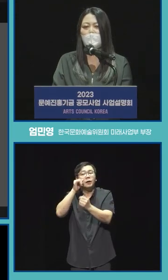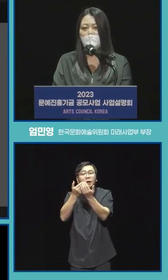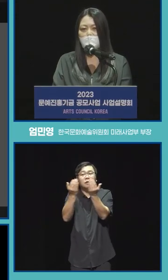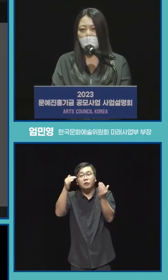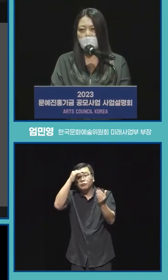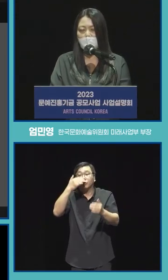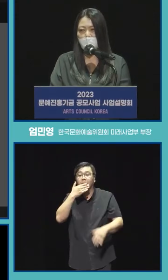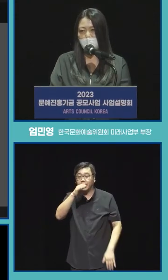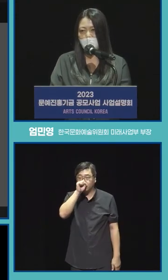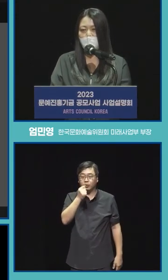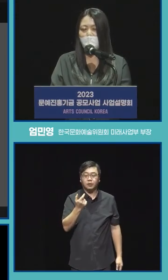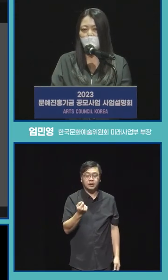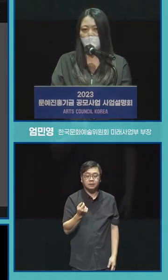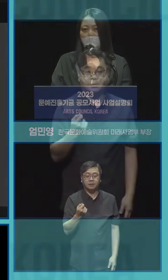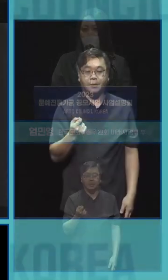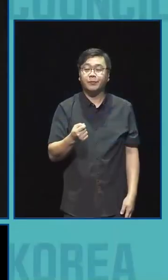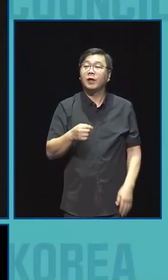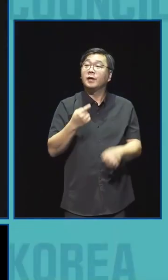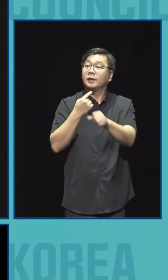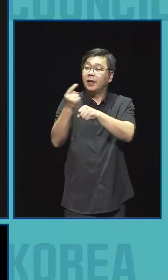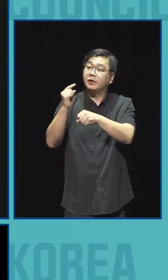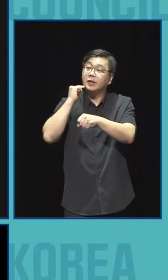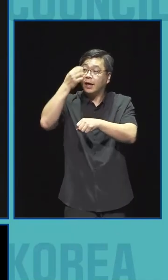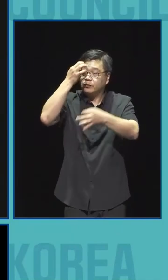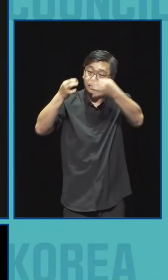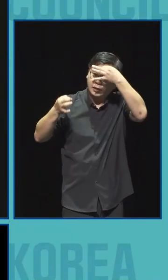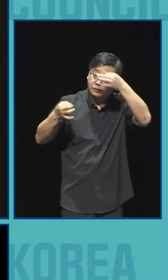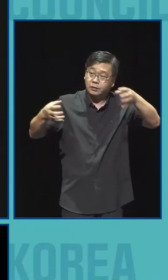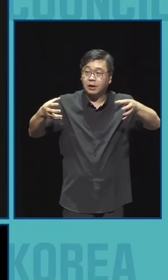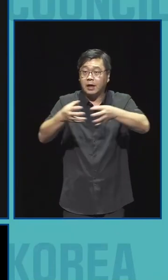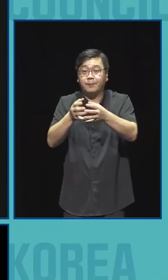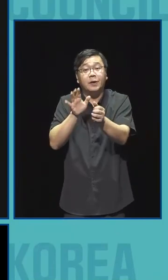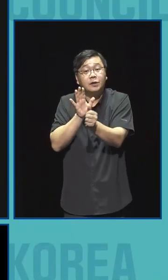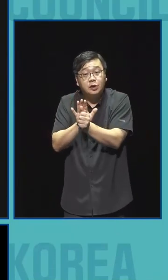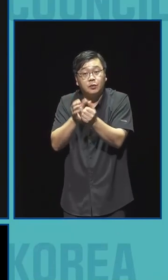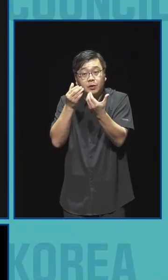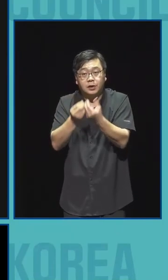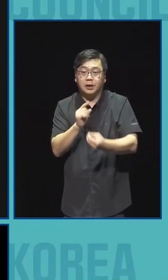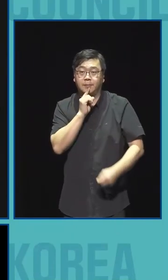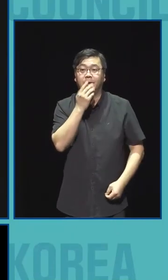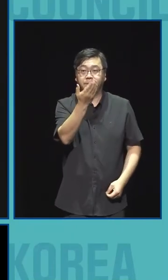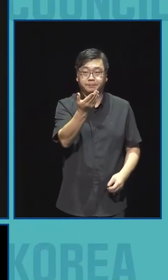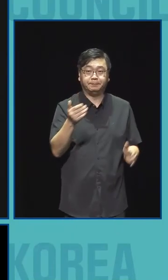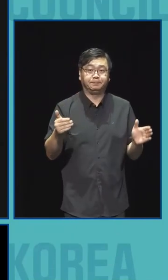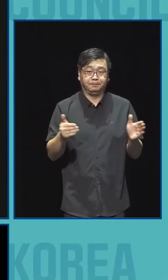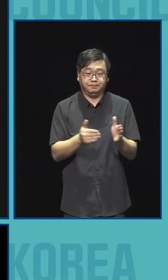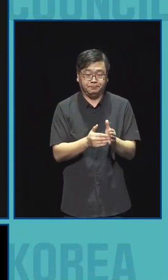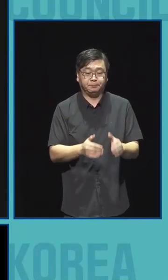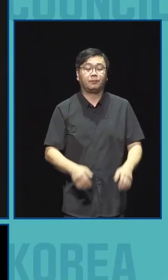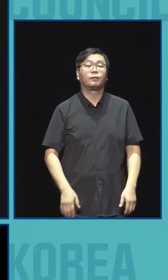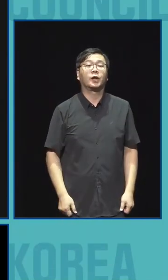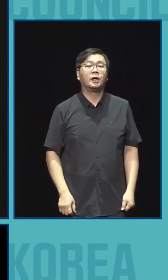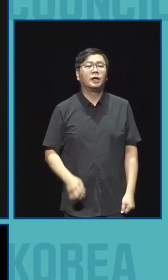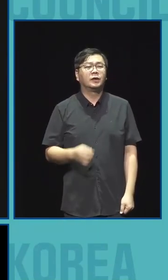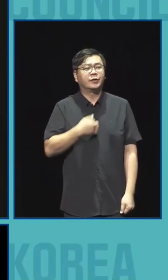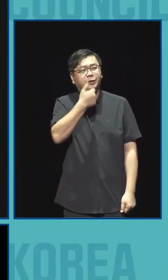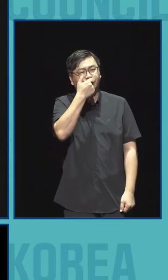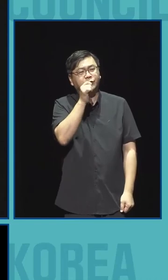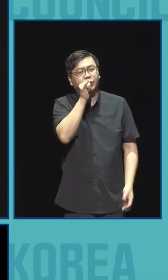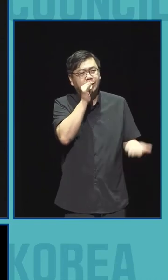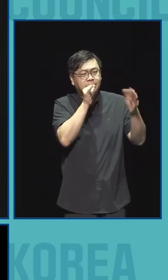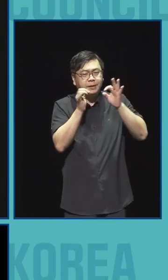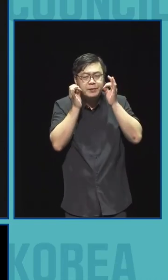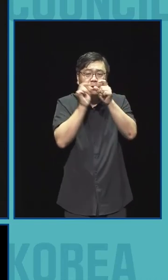이상 23년 예술과 기술 융합 지원에 대해서 설명드렸습니다 저희가 부족하지만 계속